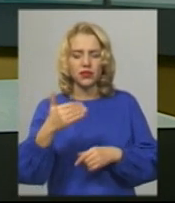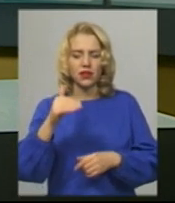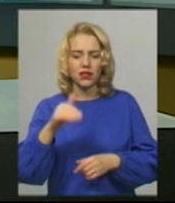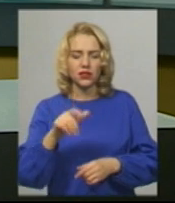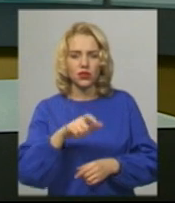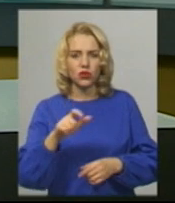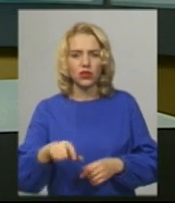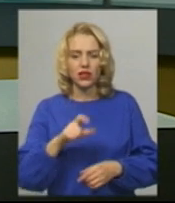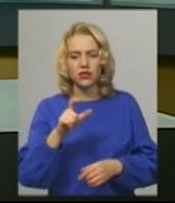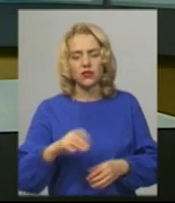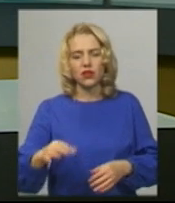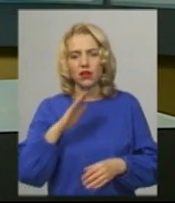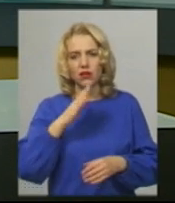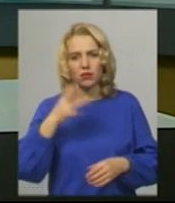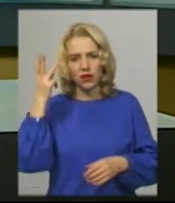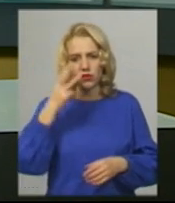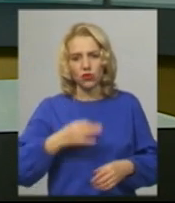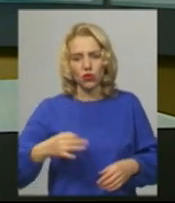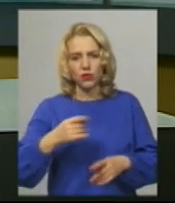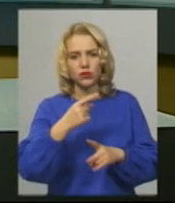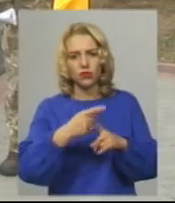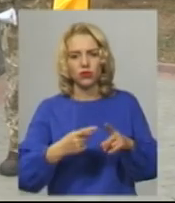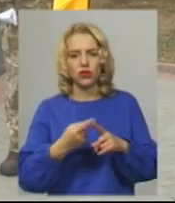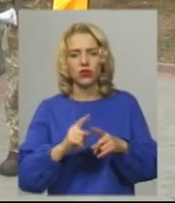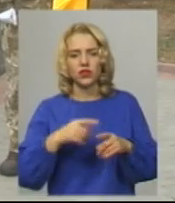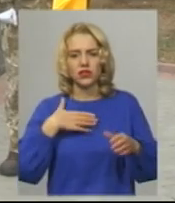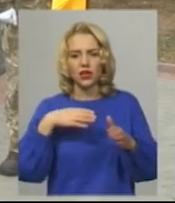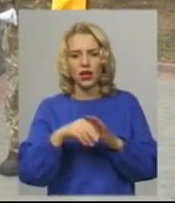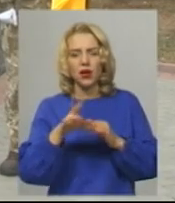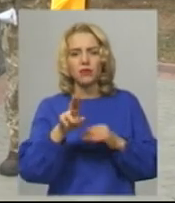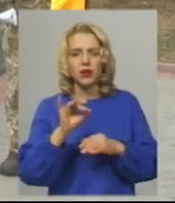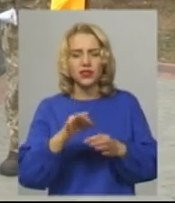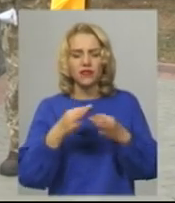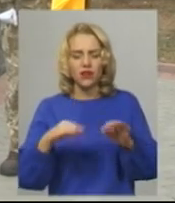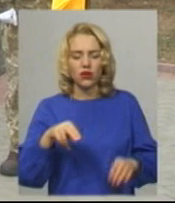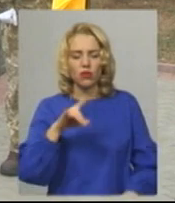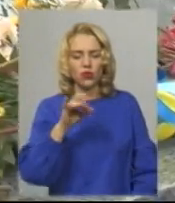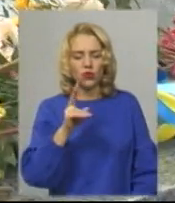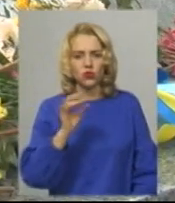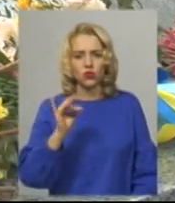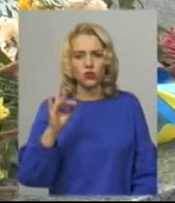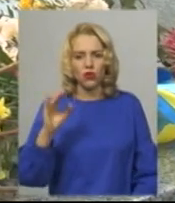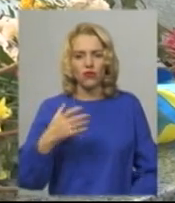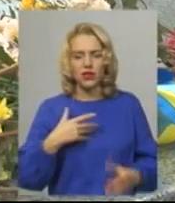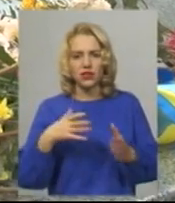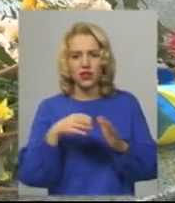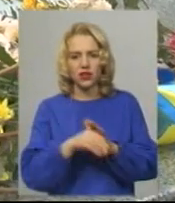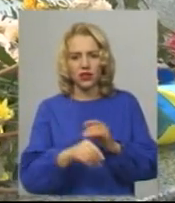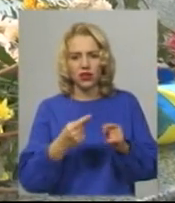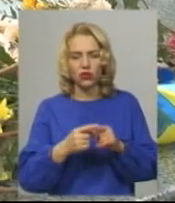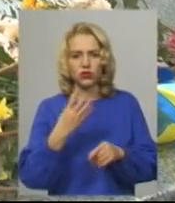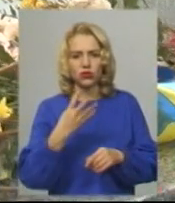З них на полі бою полягла майже половина. При звільненні Проскорова загинули 3200 воїнів 42-х